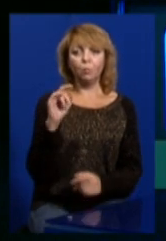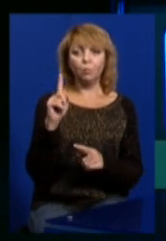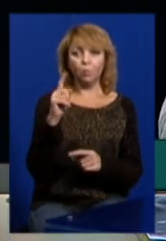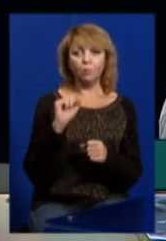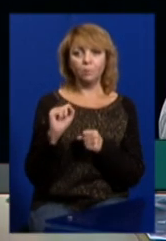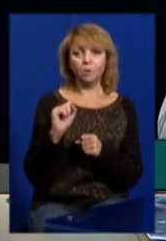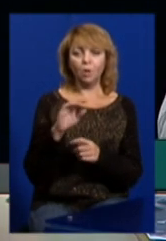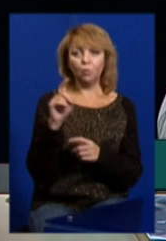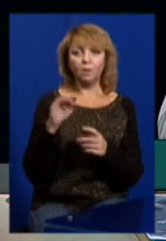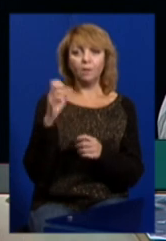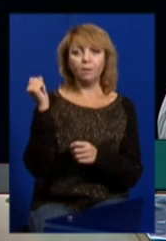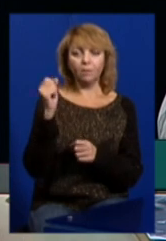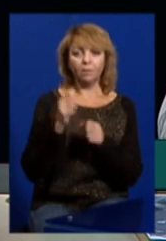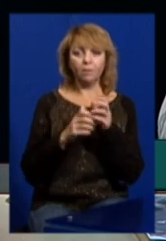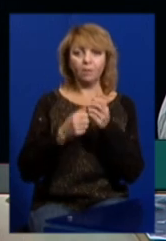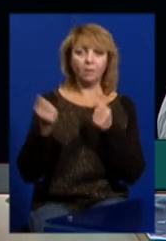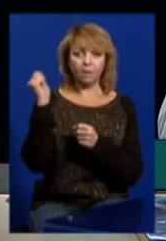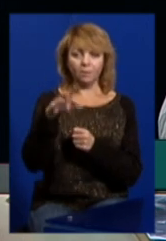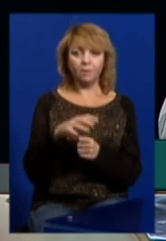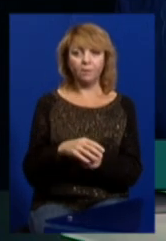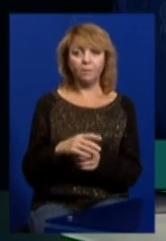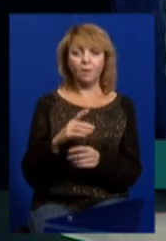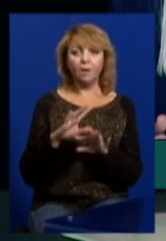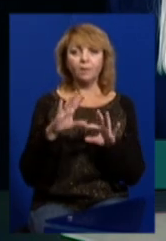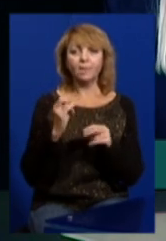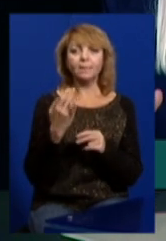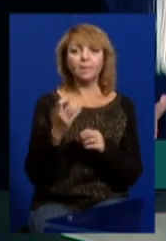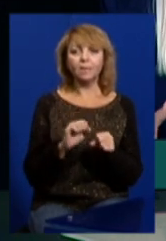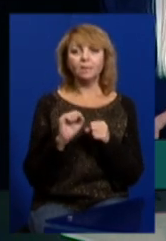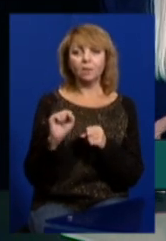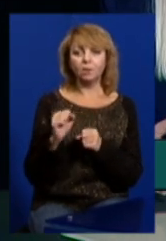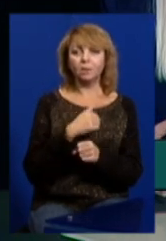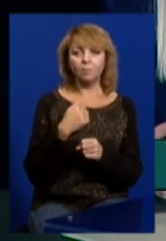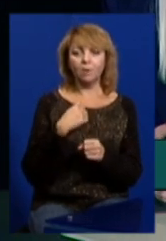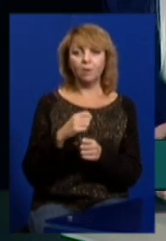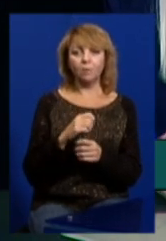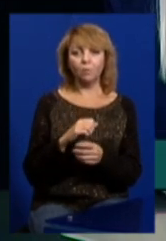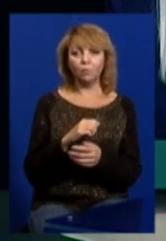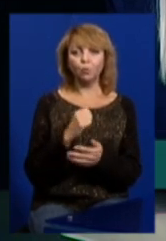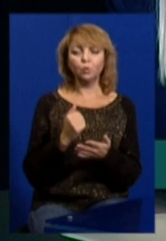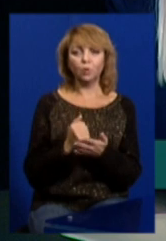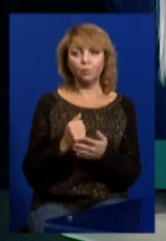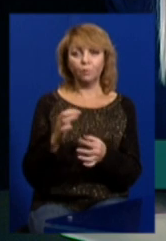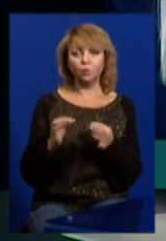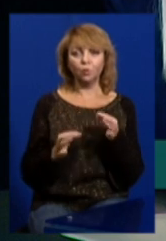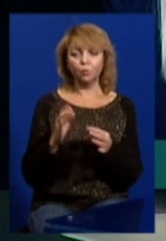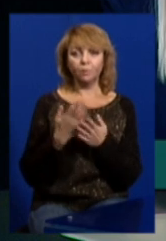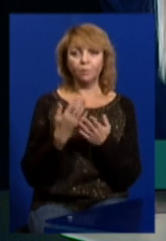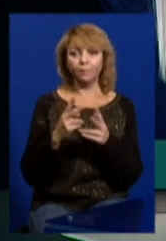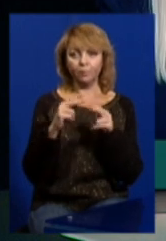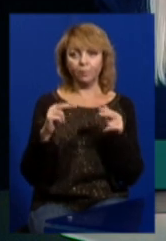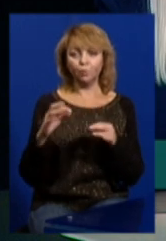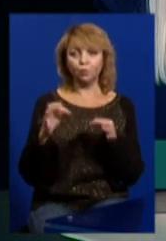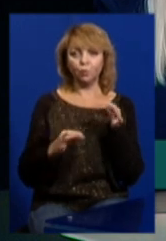воно людей. гранати кидають. До речі, про гранати. Наскільки захищена сама установа суду? у Дніпропетровському суді у